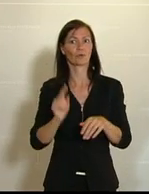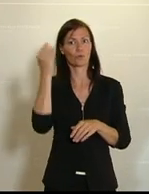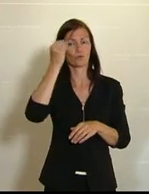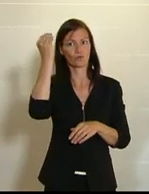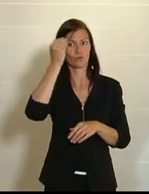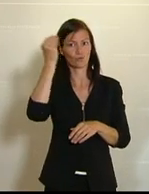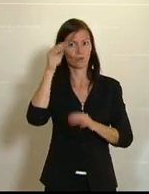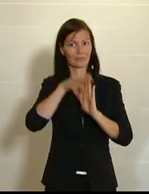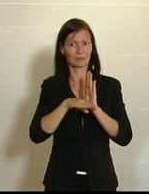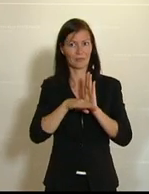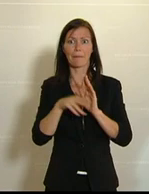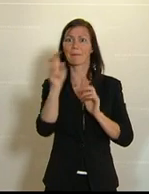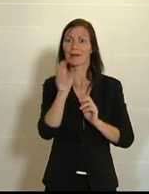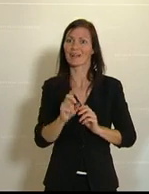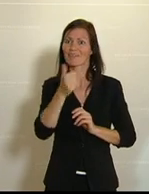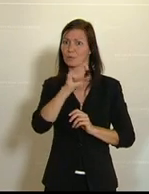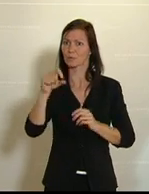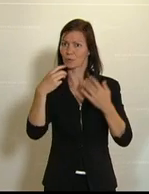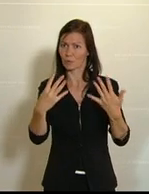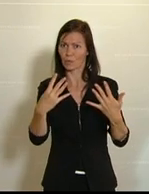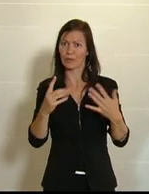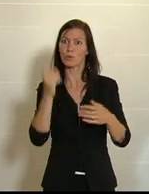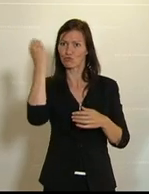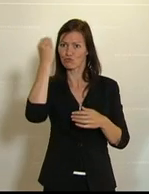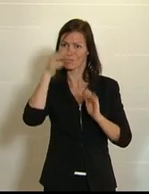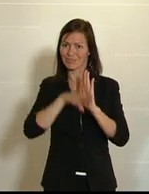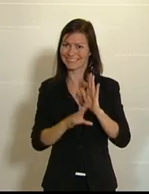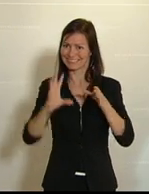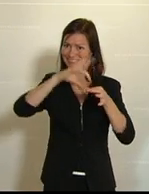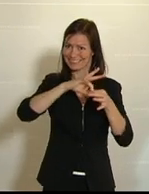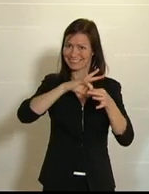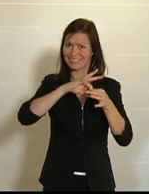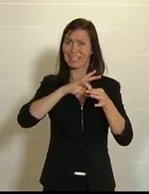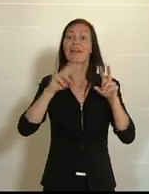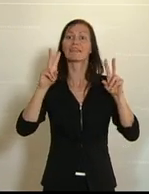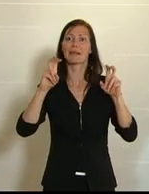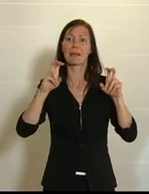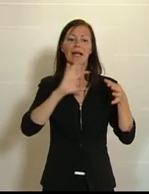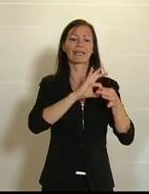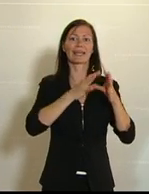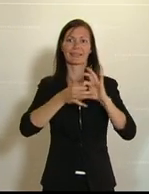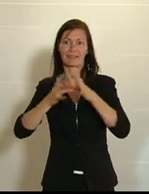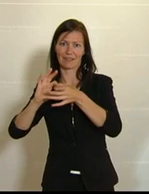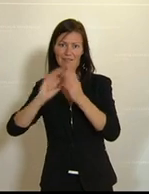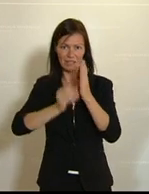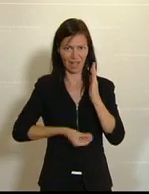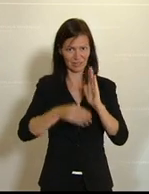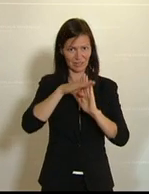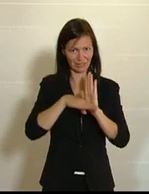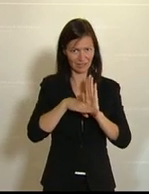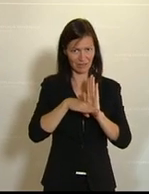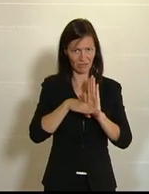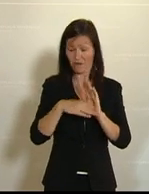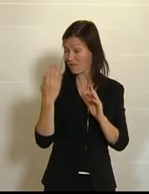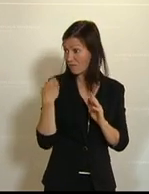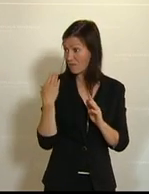109 im Hochschulgesetz. Es geht um die Kettenvertragsregelung. Die Kettenvertragsregelung